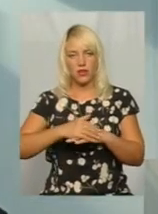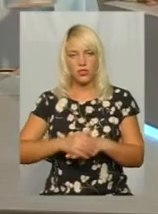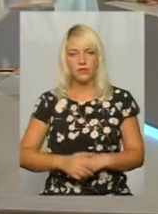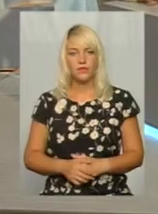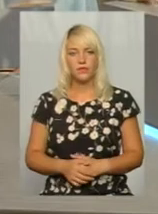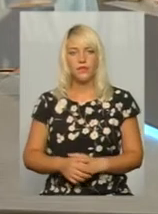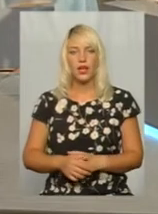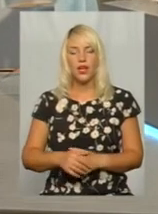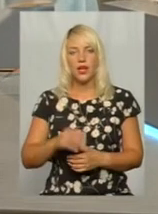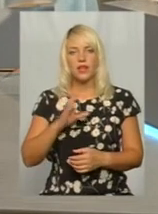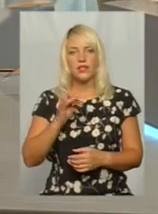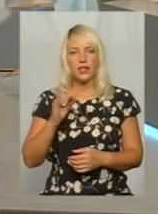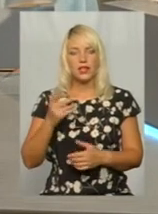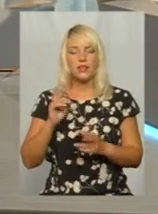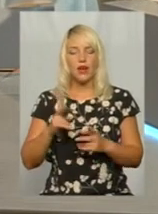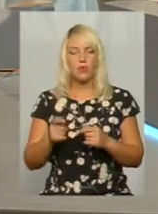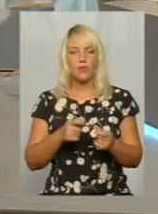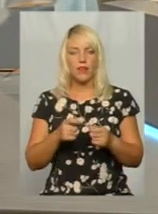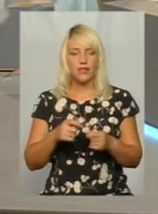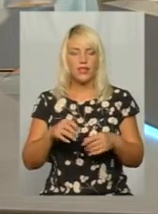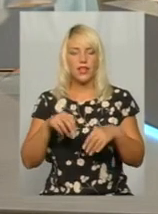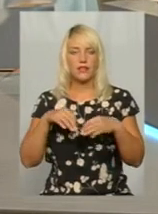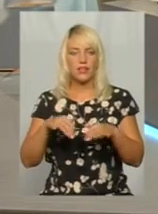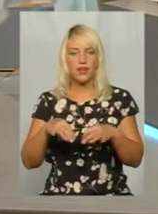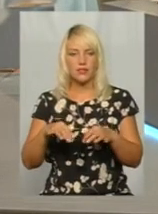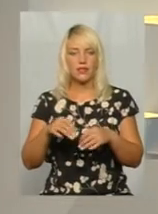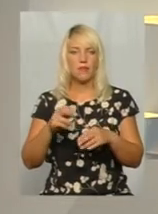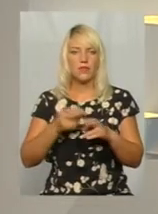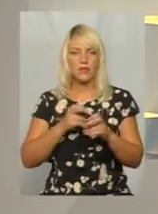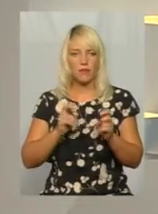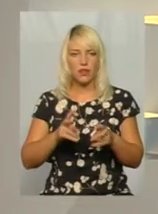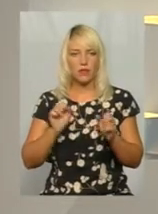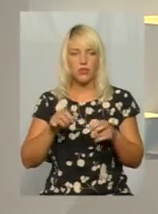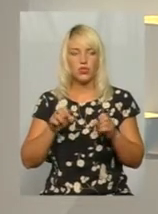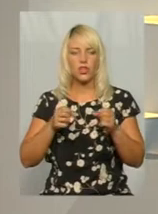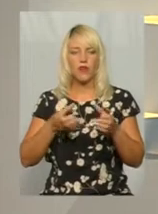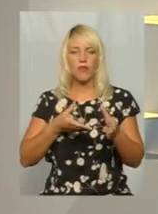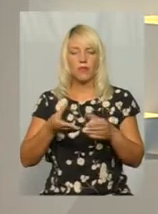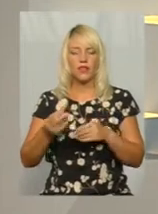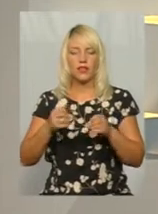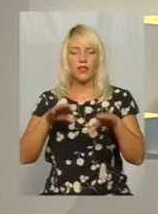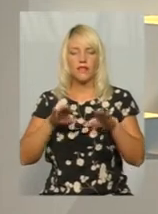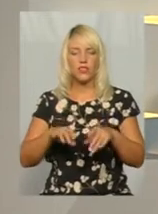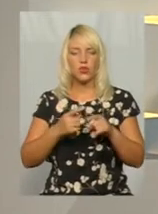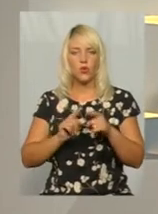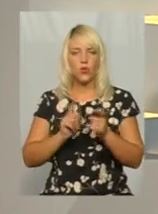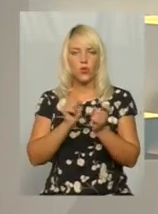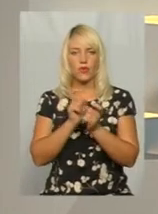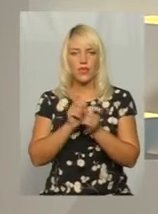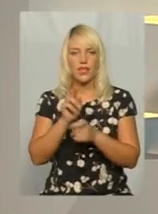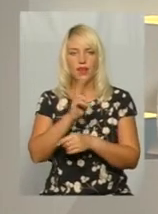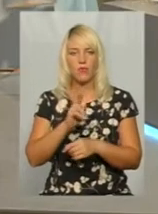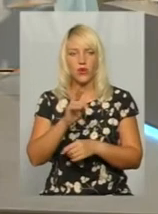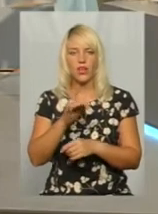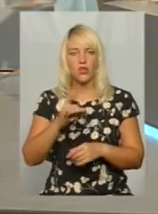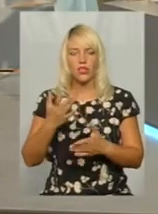Пане Сергію, як управління «Укртрансбезпеки» може вплинути на вирішення того конфлікту у Хмельницькому районі, про